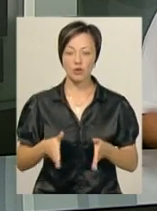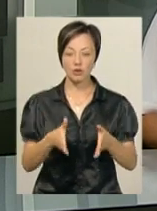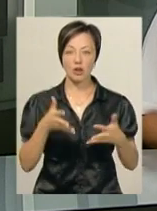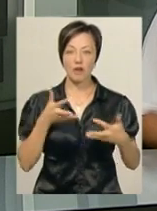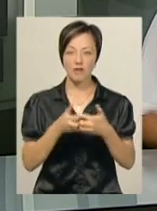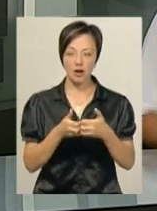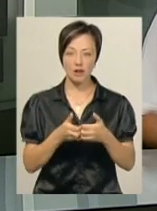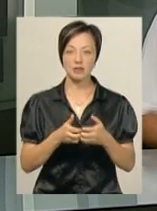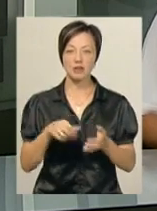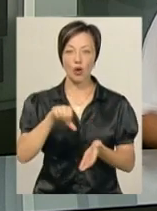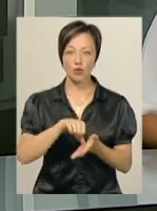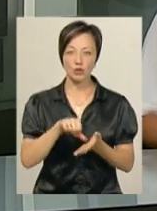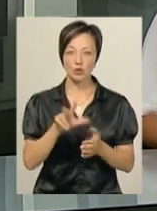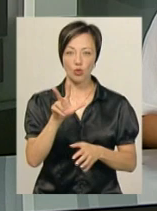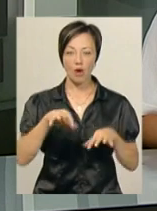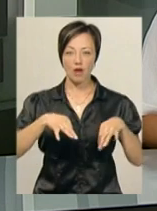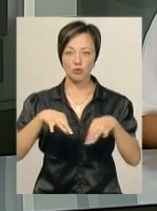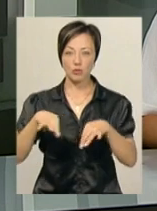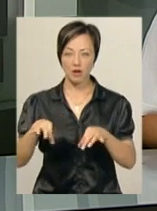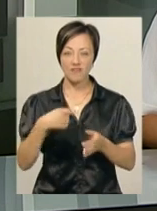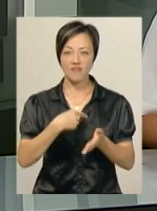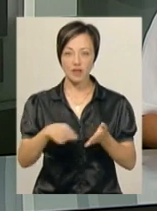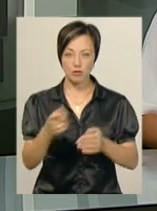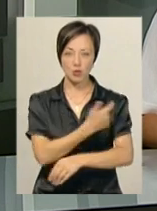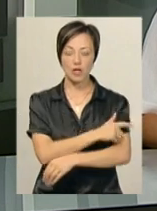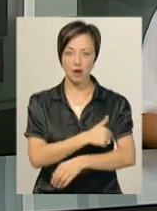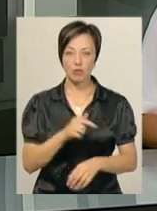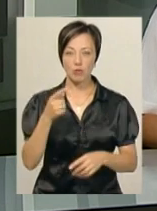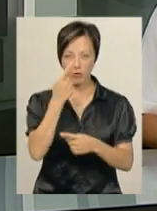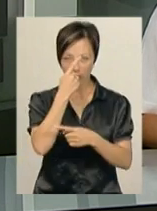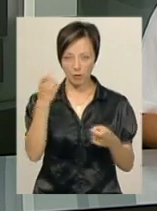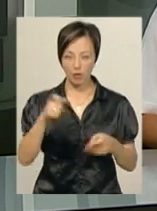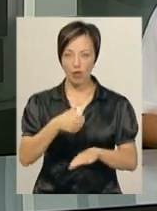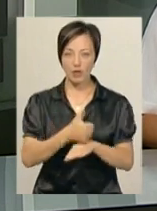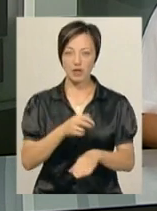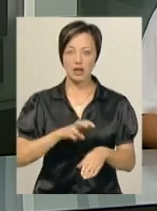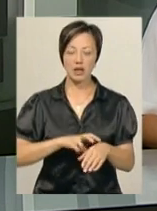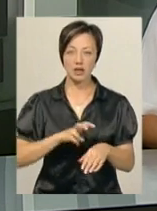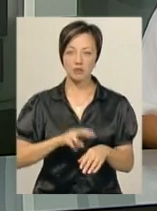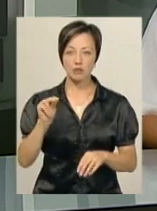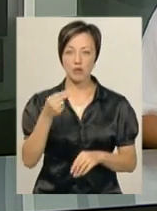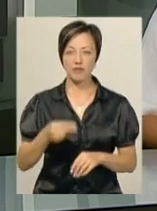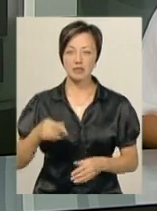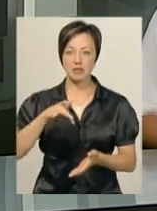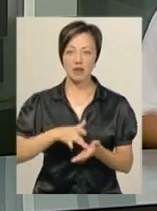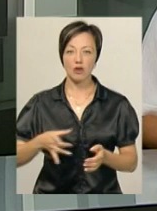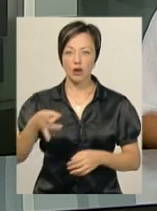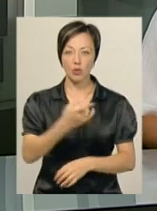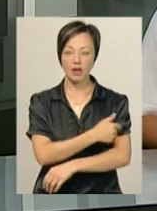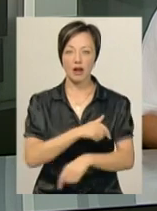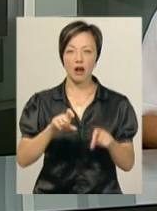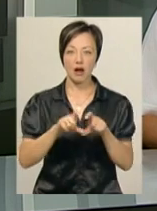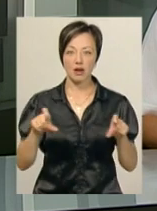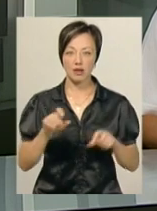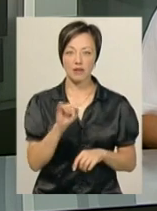-транспортній пригоді, за участі трьох автомобілів випишуть із лікарні. Про це повідомив головний лікар Чеморовецької центральної районної